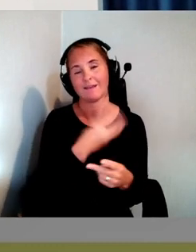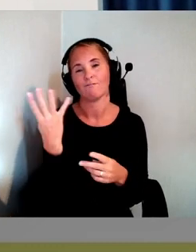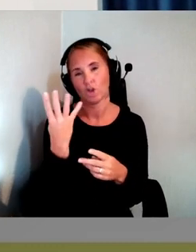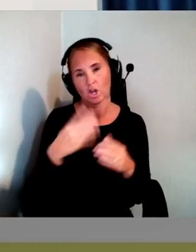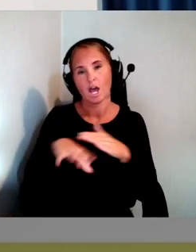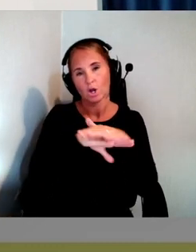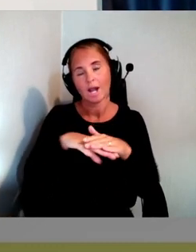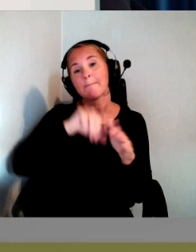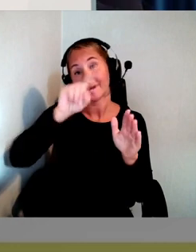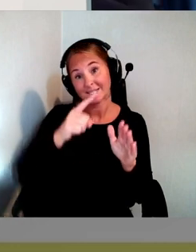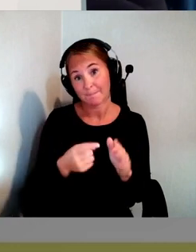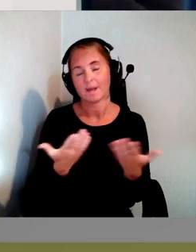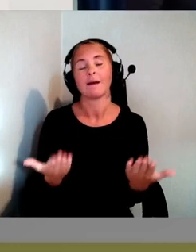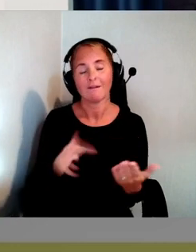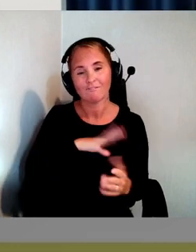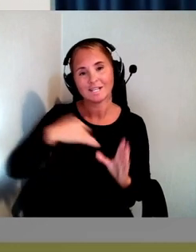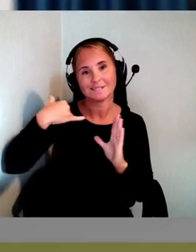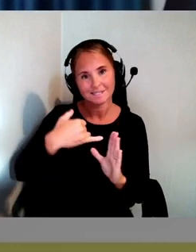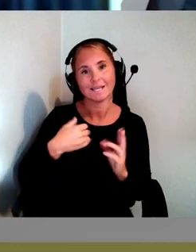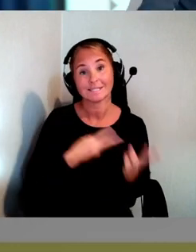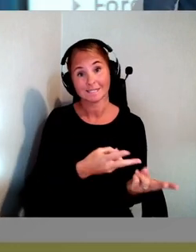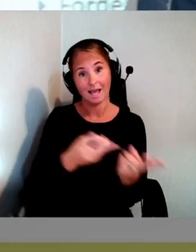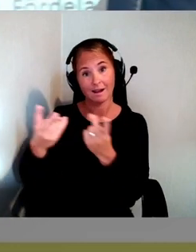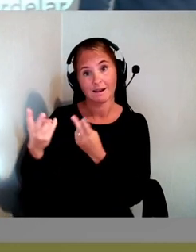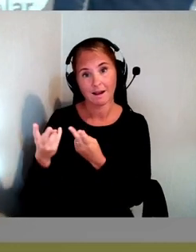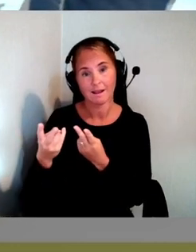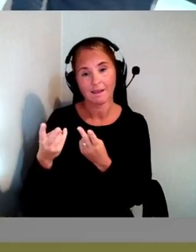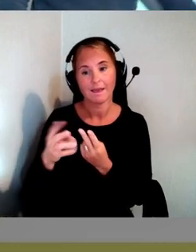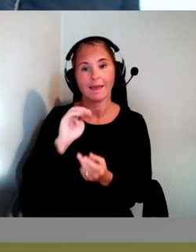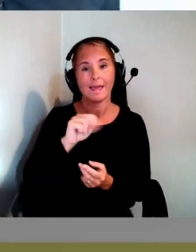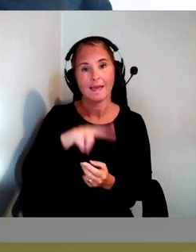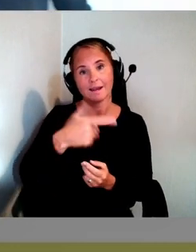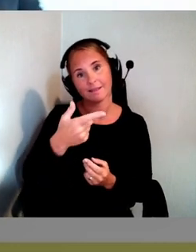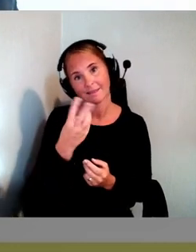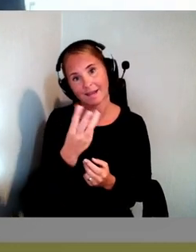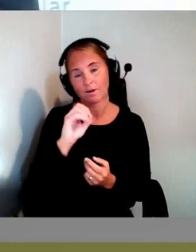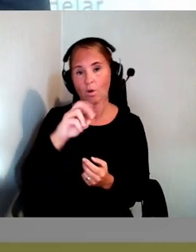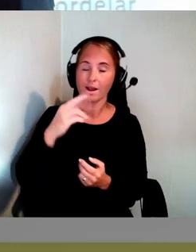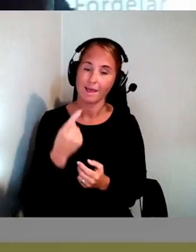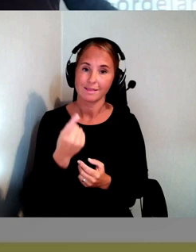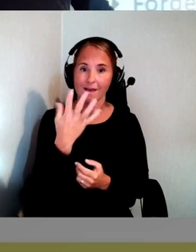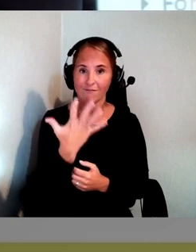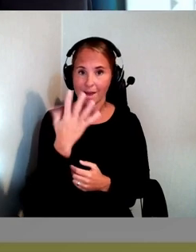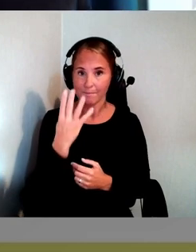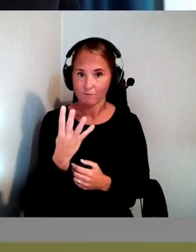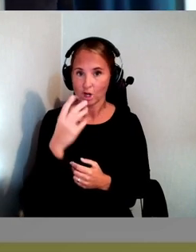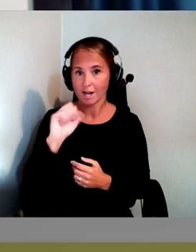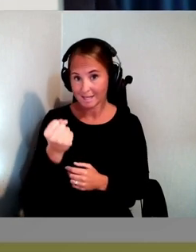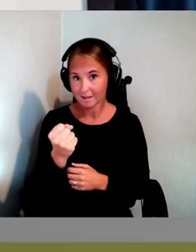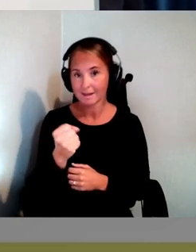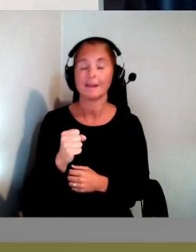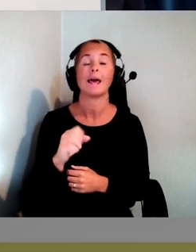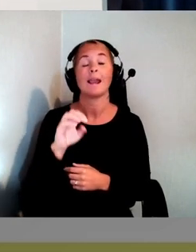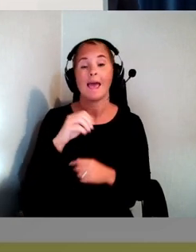finns i till exempel standarderna. Standarderna 1, 3, 0, 1, 5, 4, 9. Som är en europeisk standard som